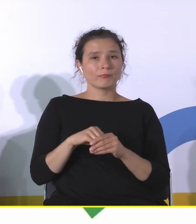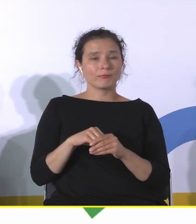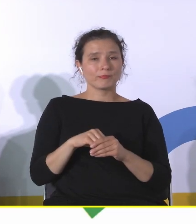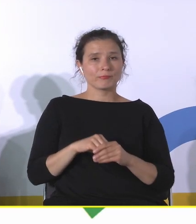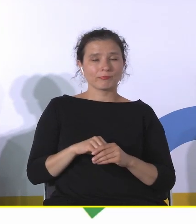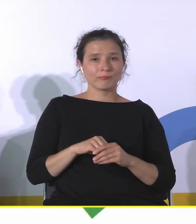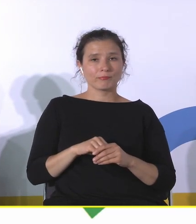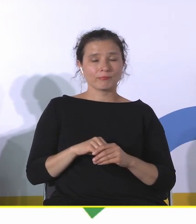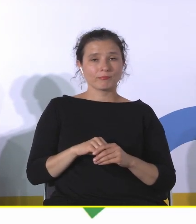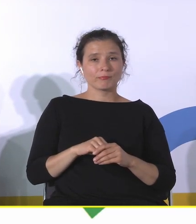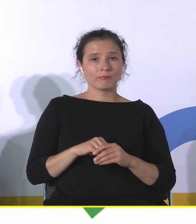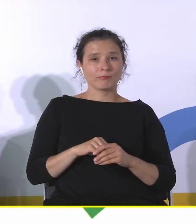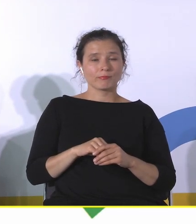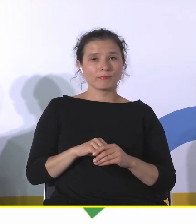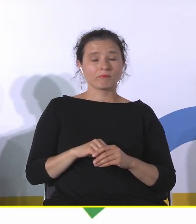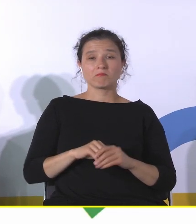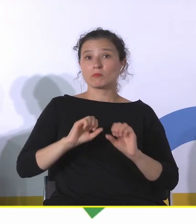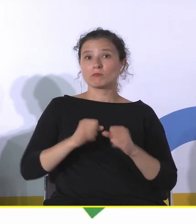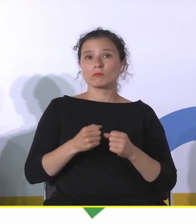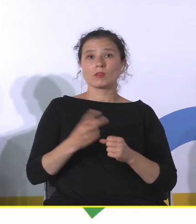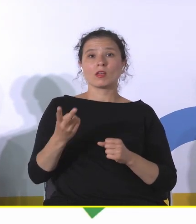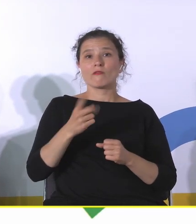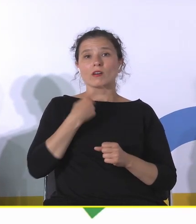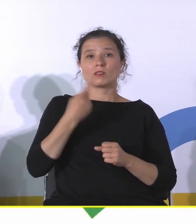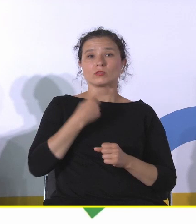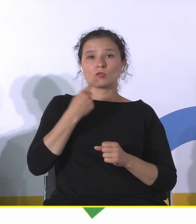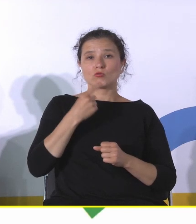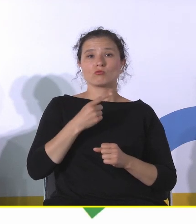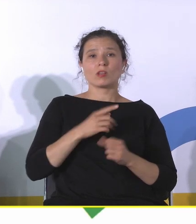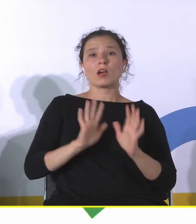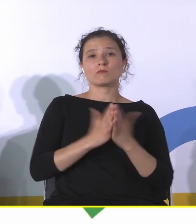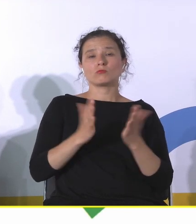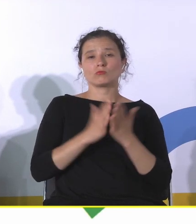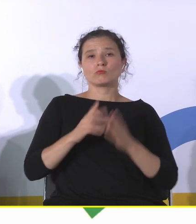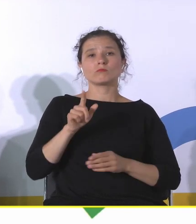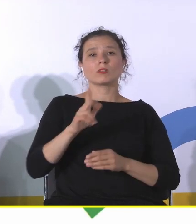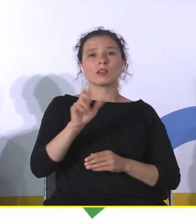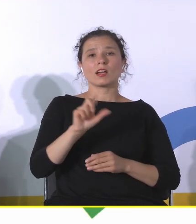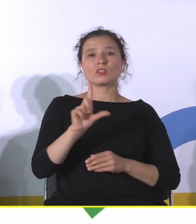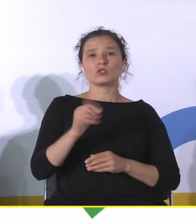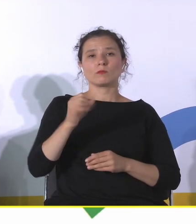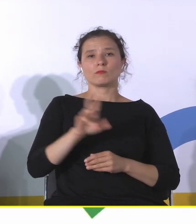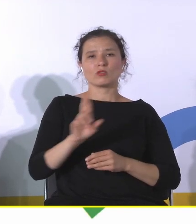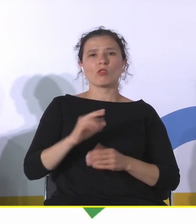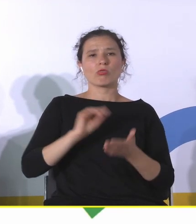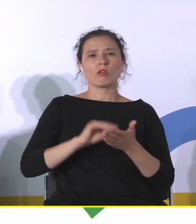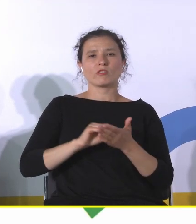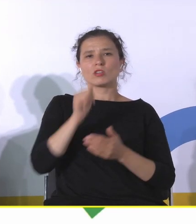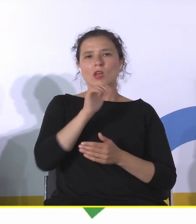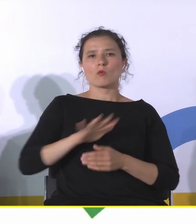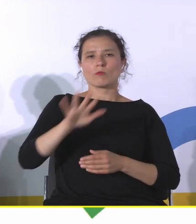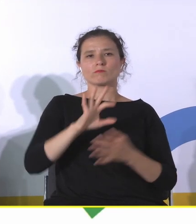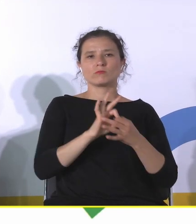względami przełomowej, dwujęzycznej monografii Kazimierz Środkowo-Europejskie doświadczenie rewitalizacji. Pani Profesor,